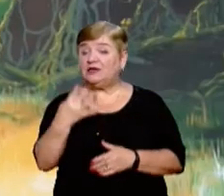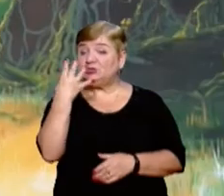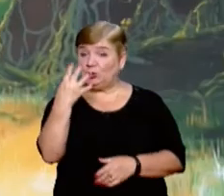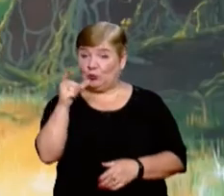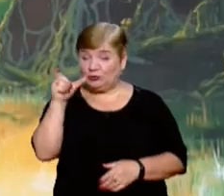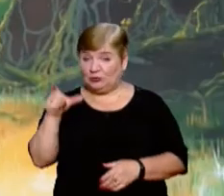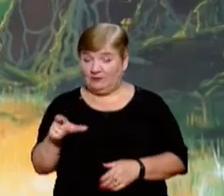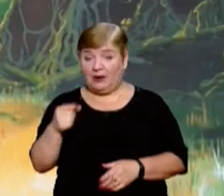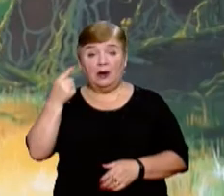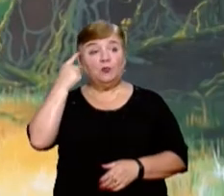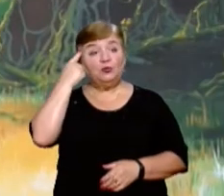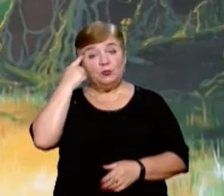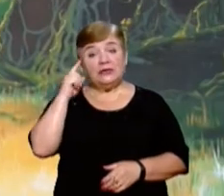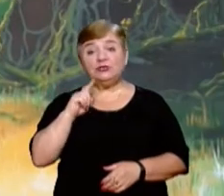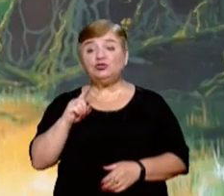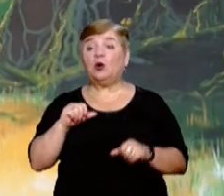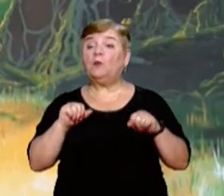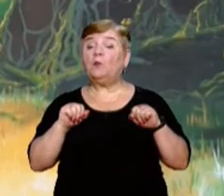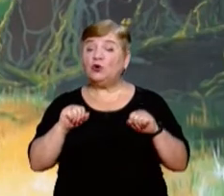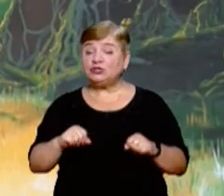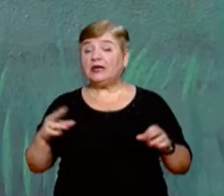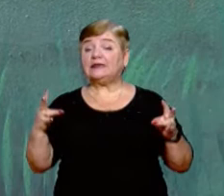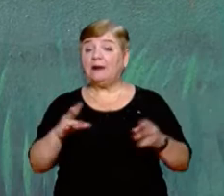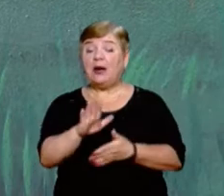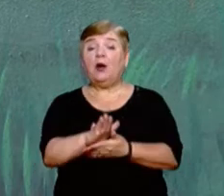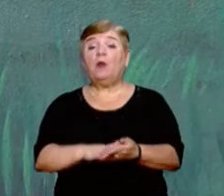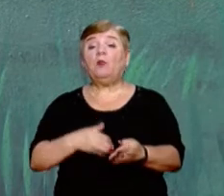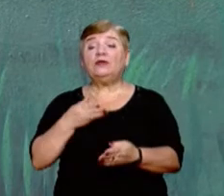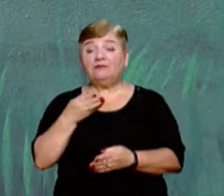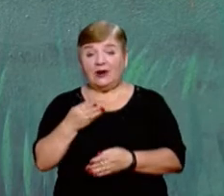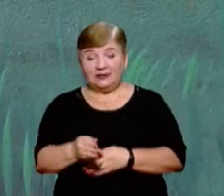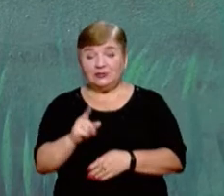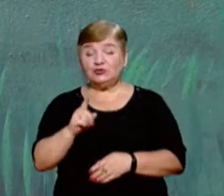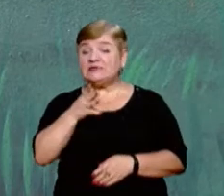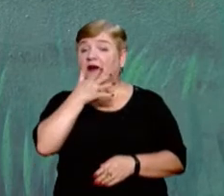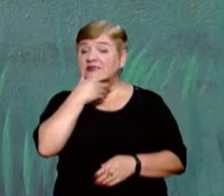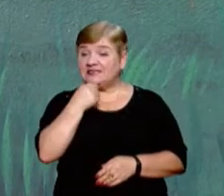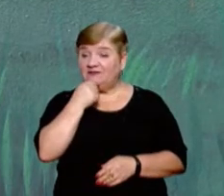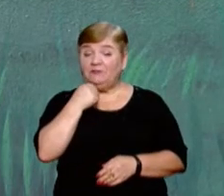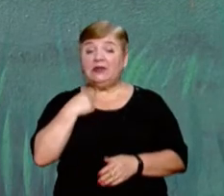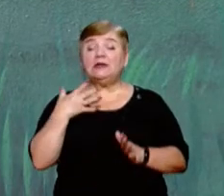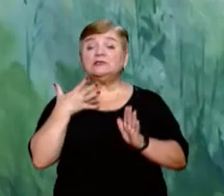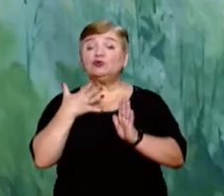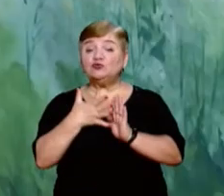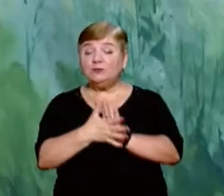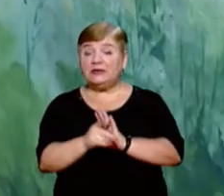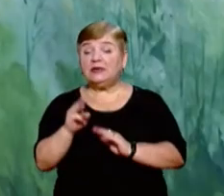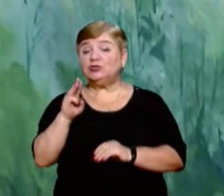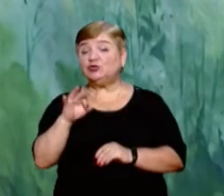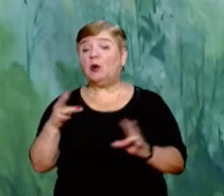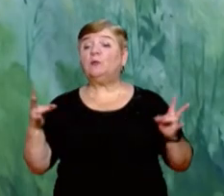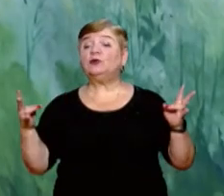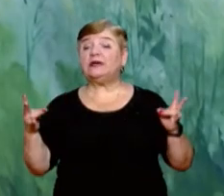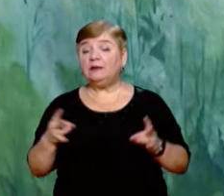чоловік. Подумали, що можна, можна, треба подавати мурал, треба подавати щось красиве. Сіли і зрозуміли, що він потрібен